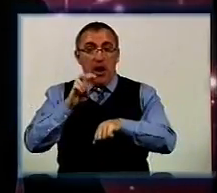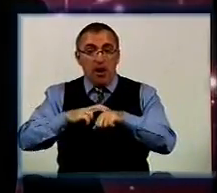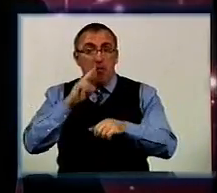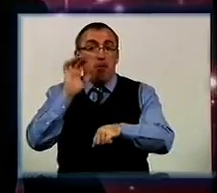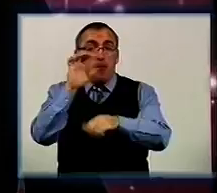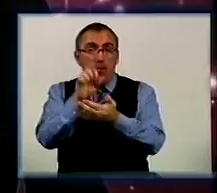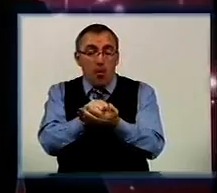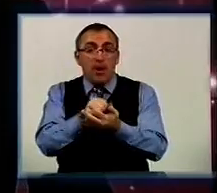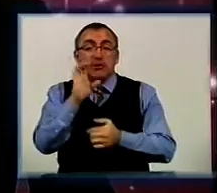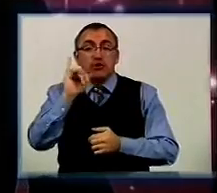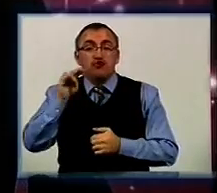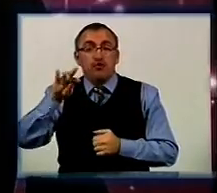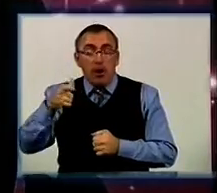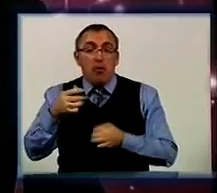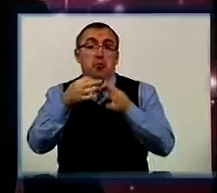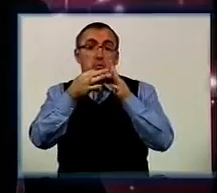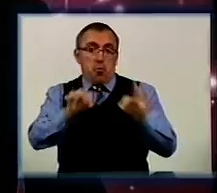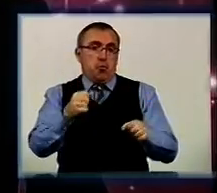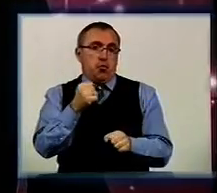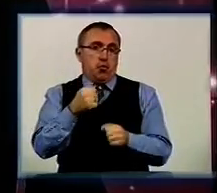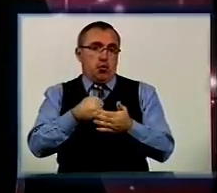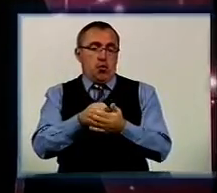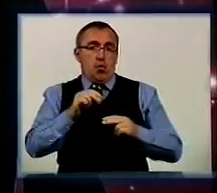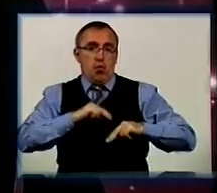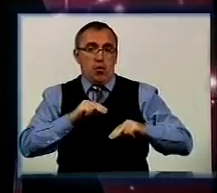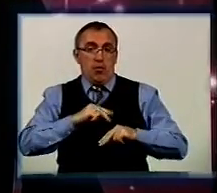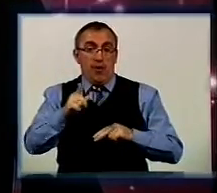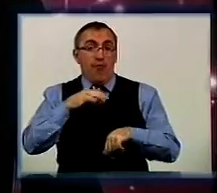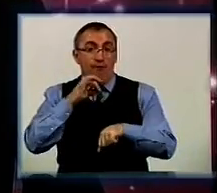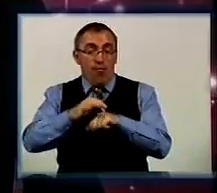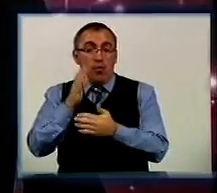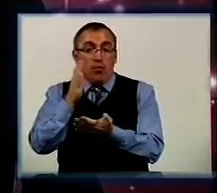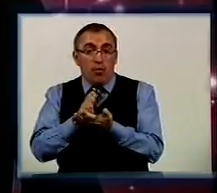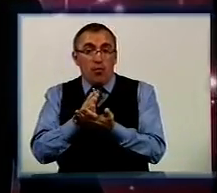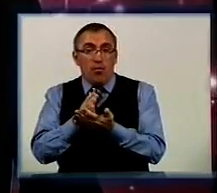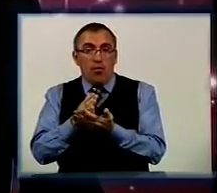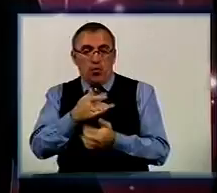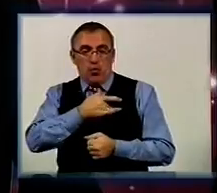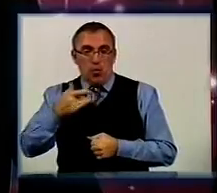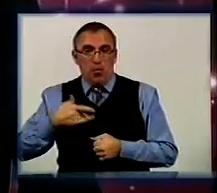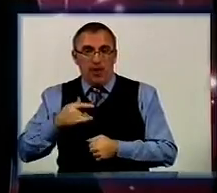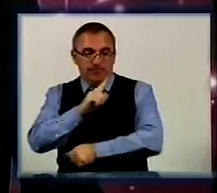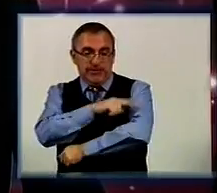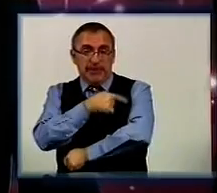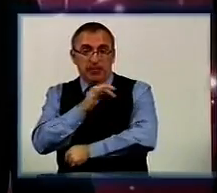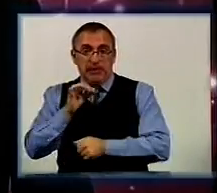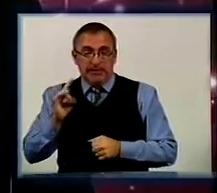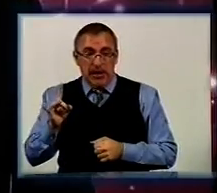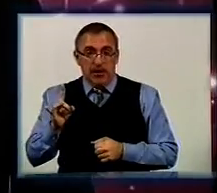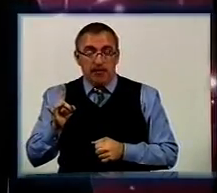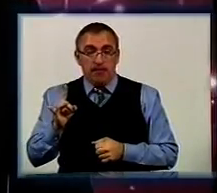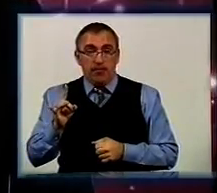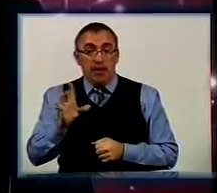ще в січні, втім допустили до роботи. Нині хвора знаходиться в протитуберкульозному диспансері, запевняє, що про